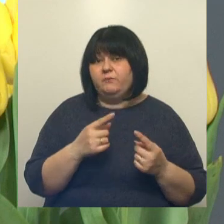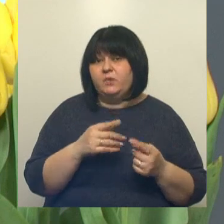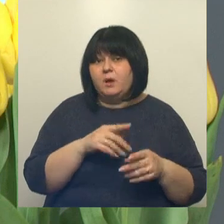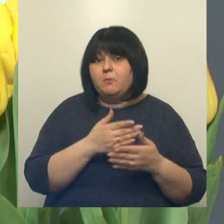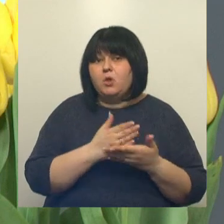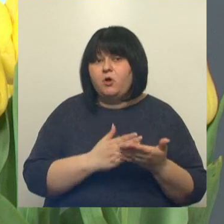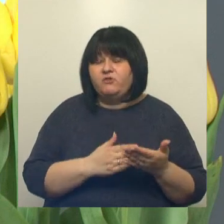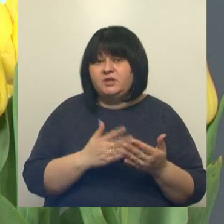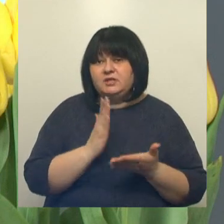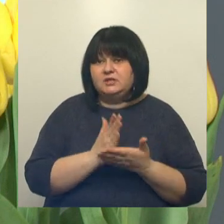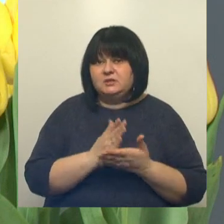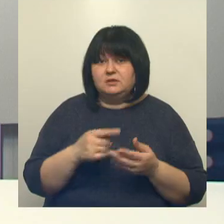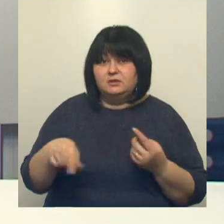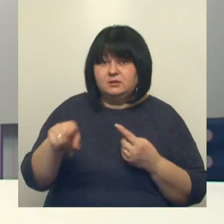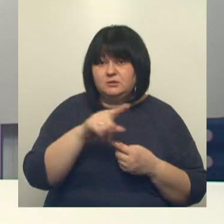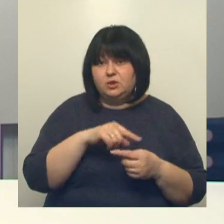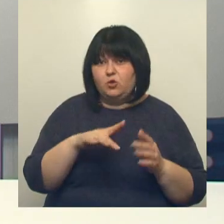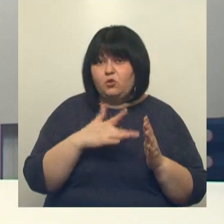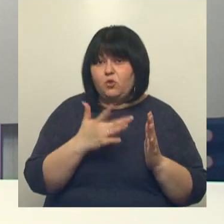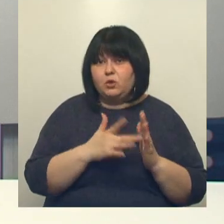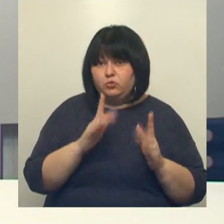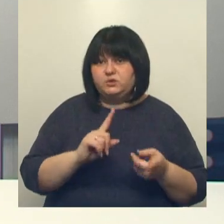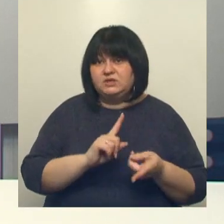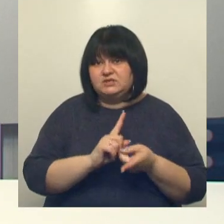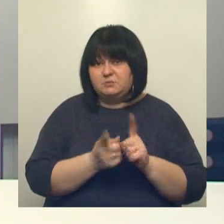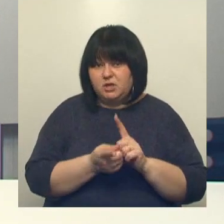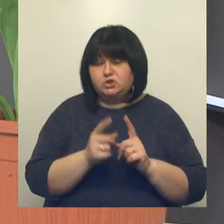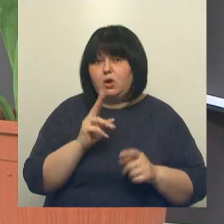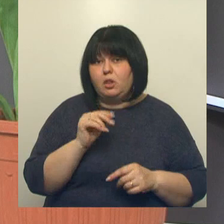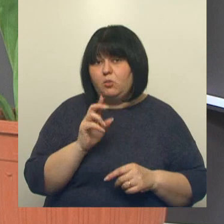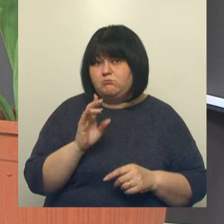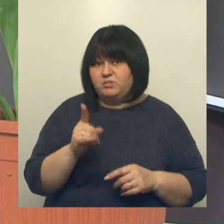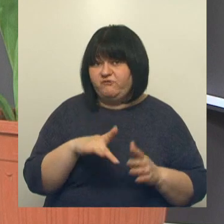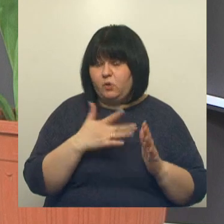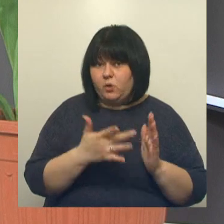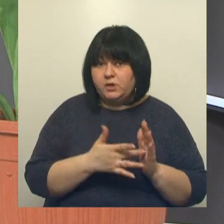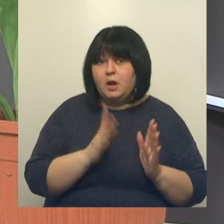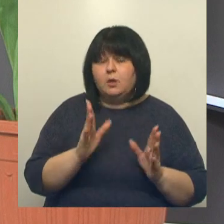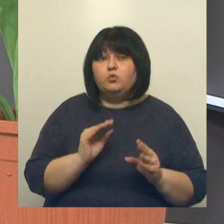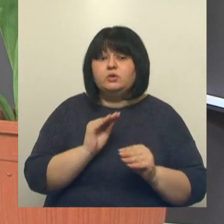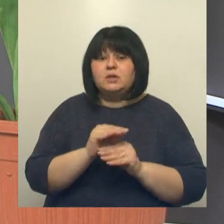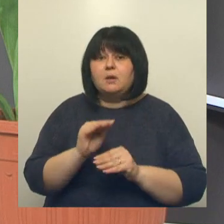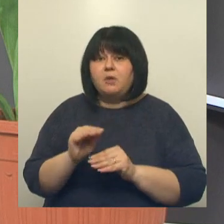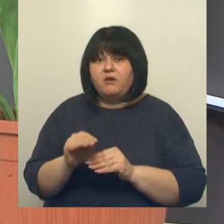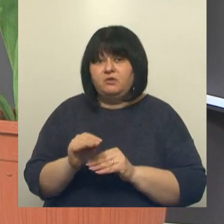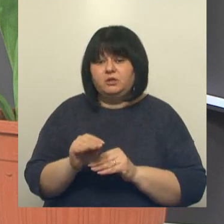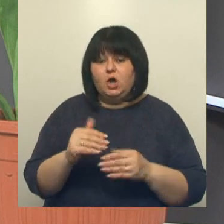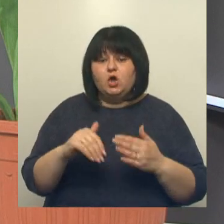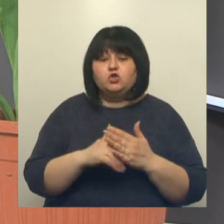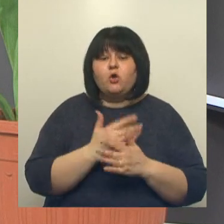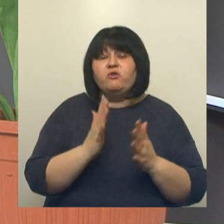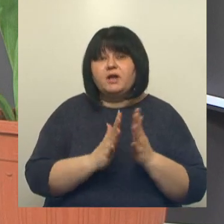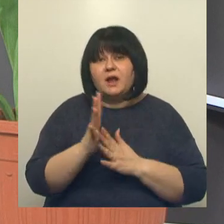всех существующих клумб города. То есть они изменятся? Они изменятся. Будут добавлены новые